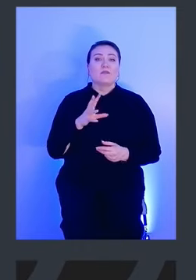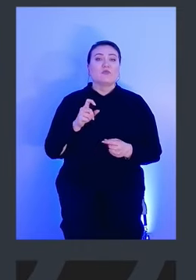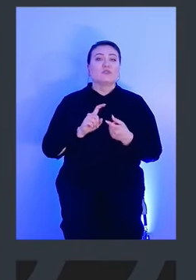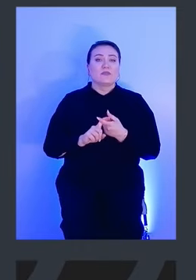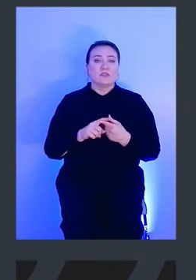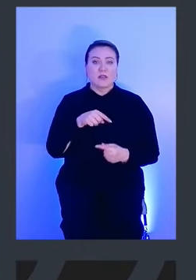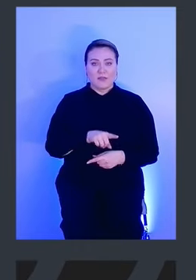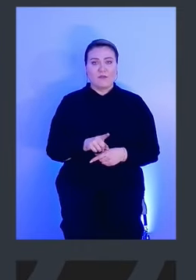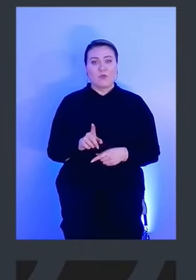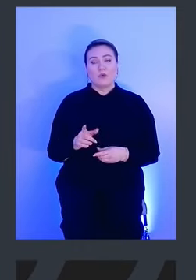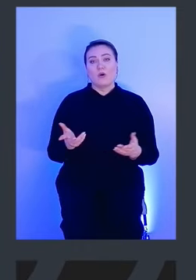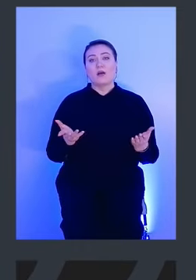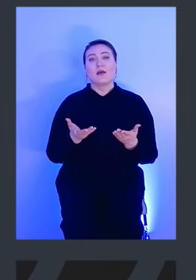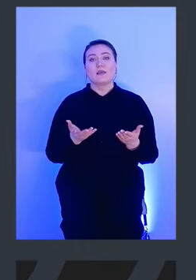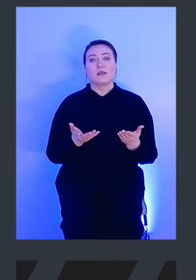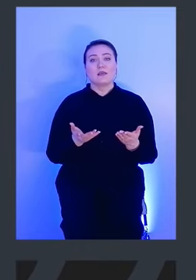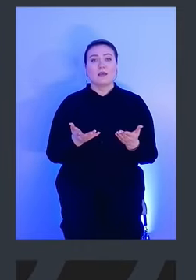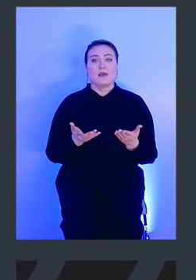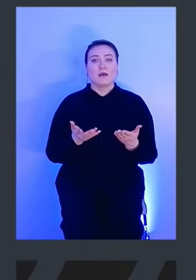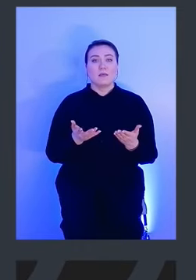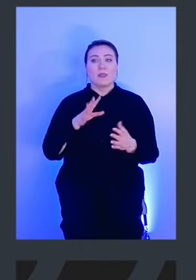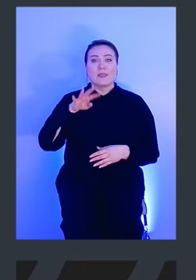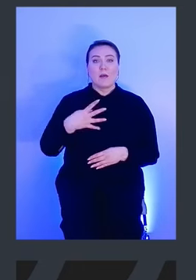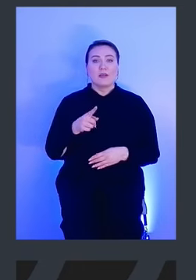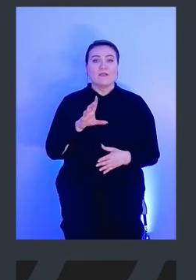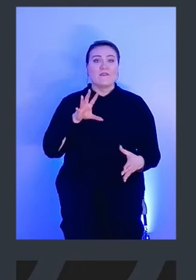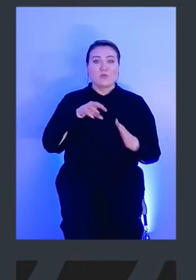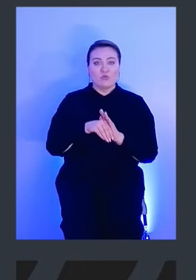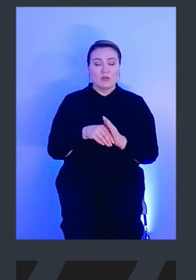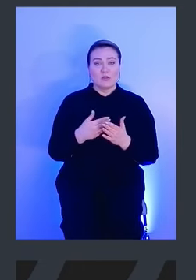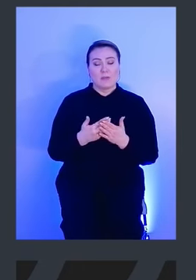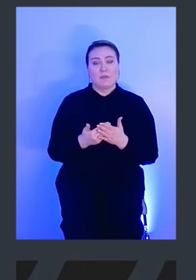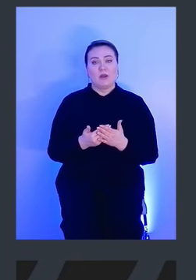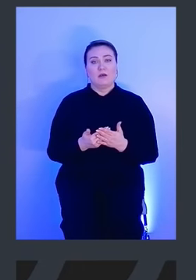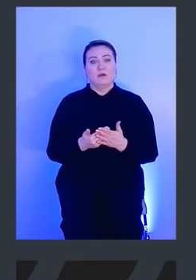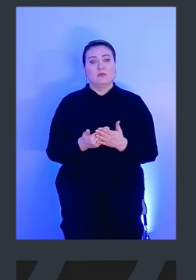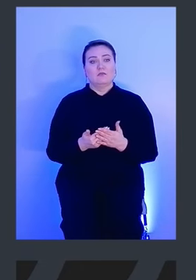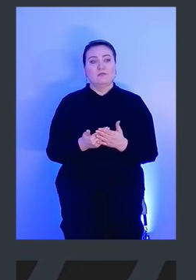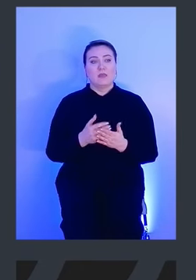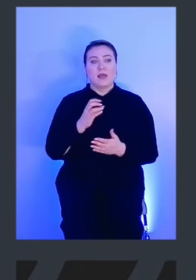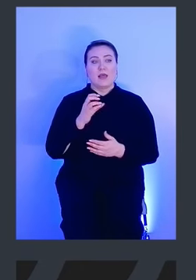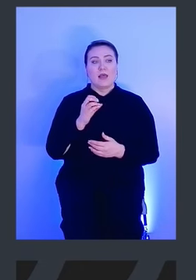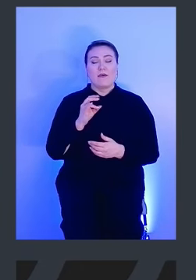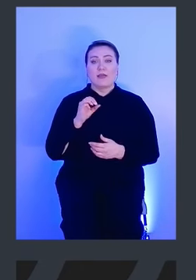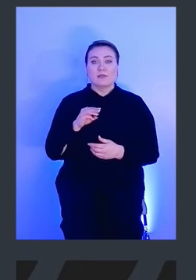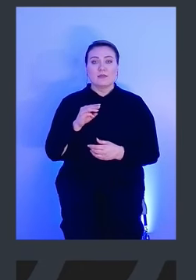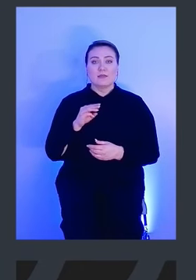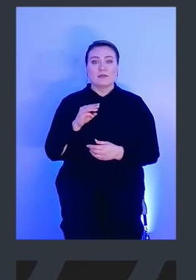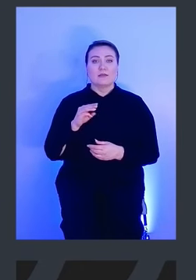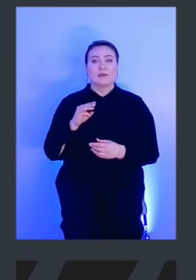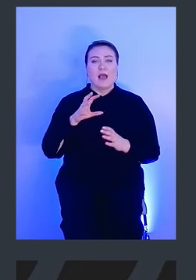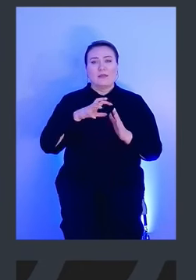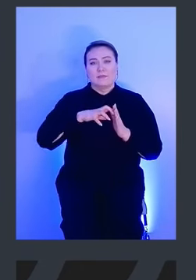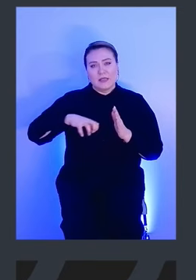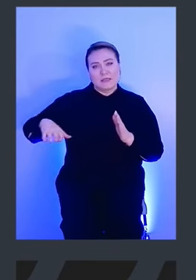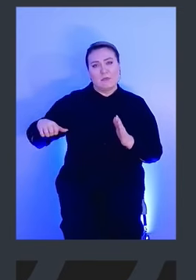же, зависит от того, какие таблицы вы включаете. То есть, например, EventD правила, да, они отжирают,